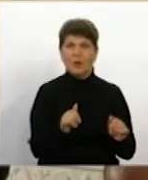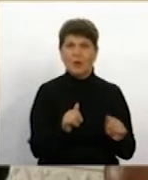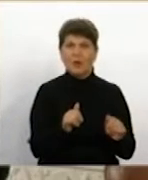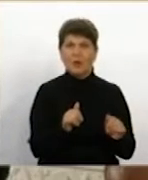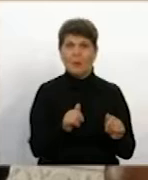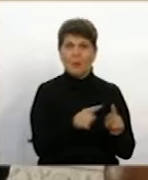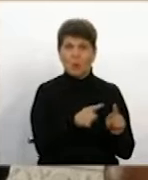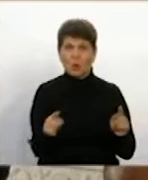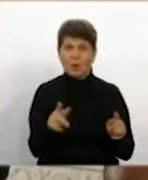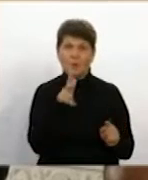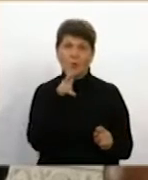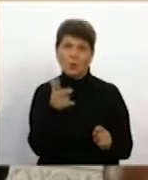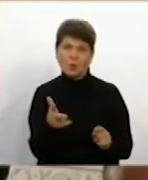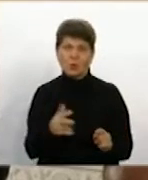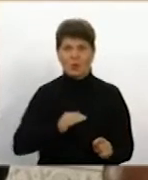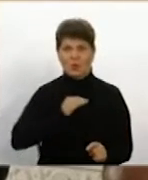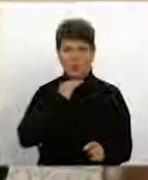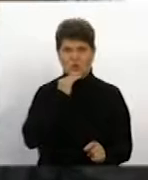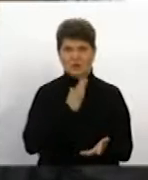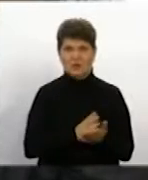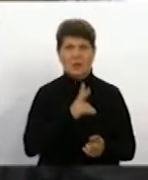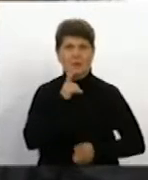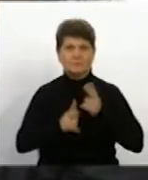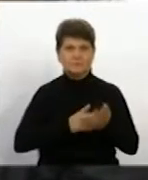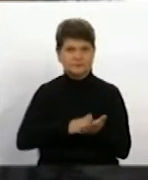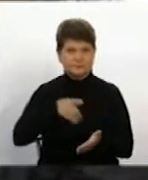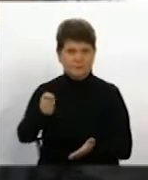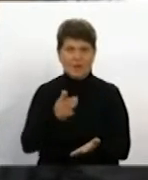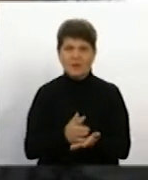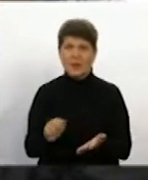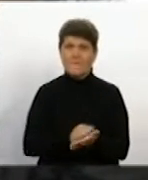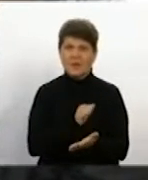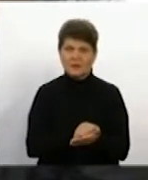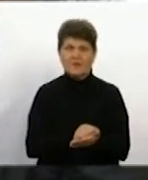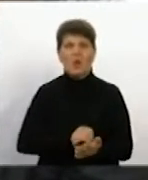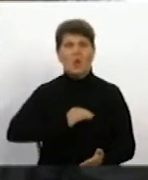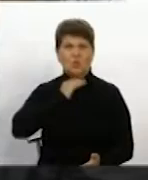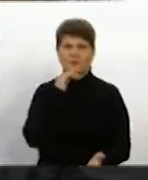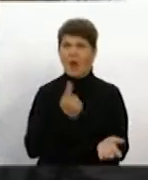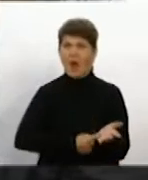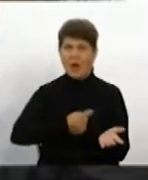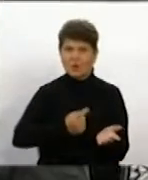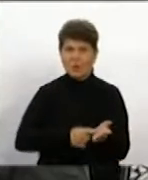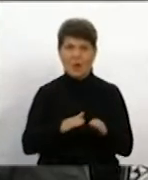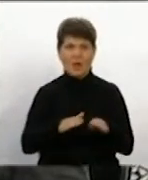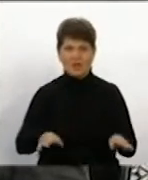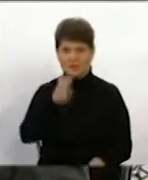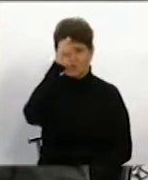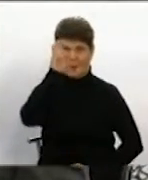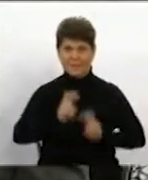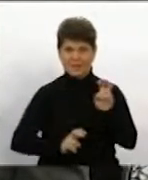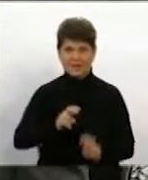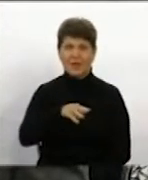років. І достатньо є звернень, достатньо є матеріалів, достатньо поданих аргументів на рівень державного підприємства